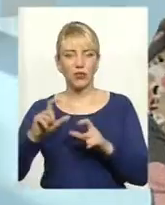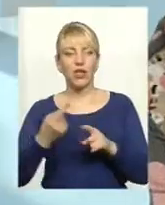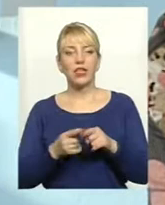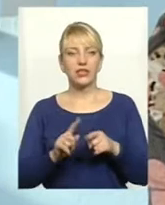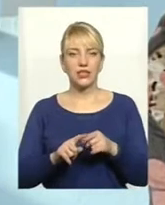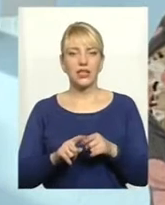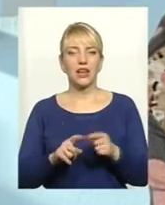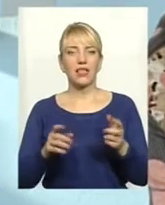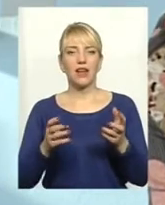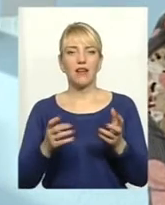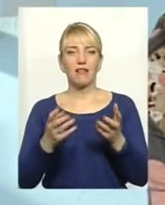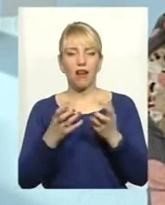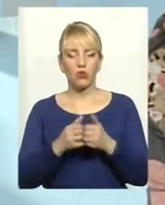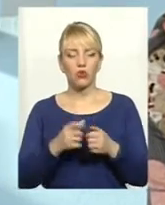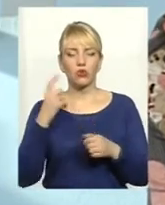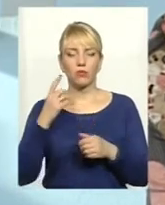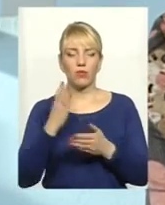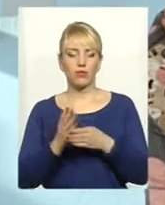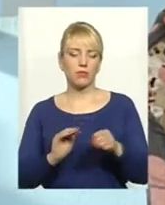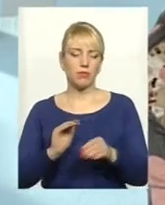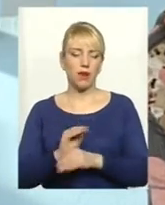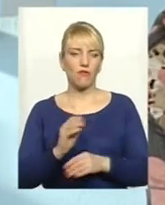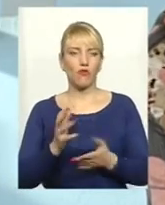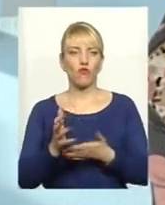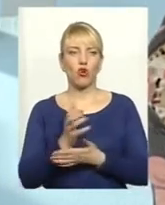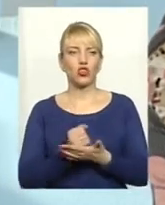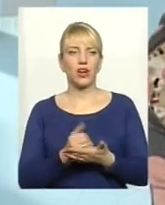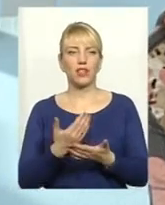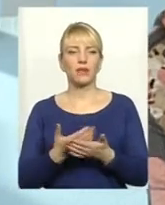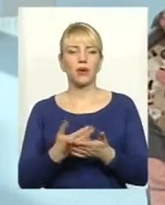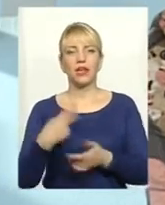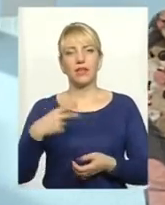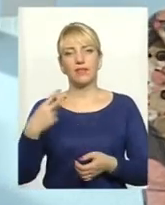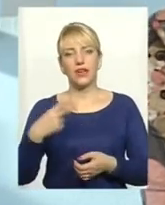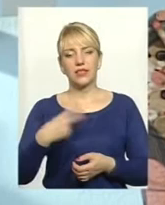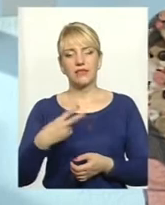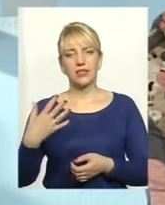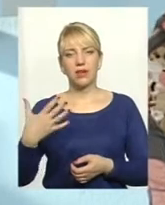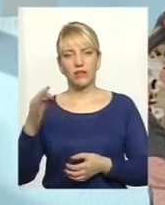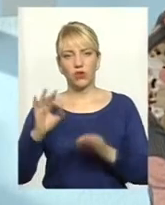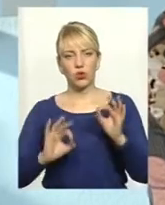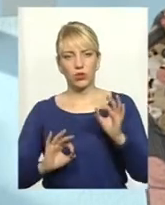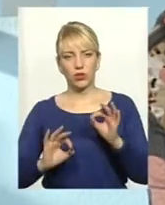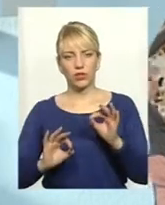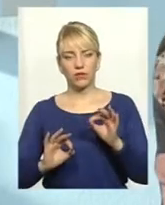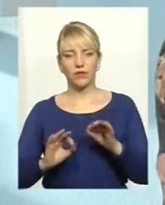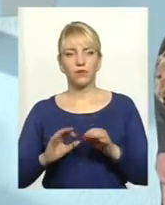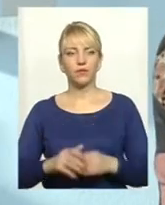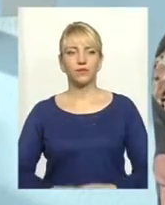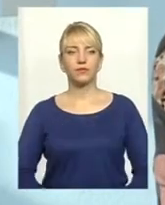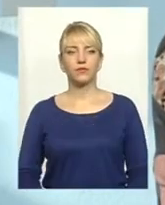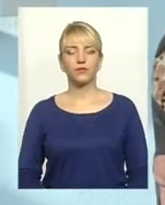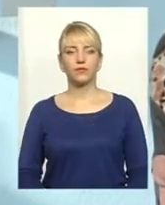рахунок господарства мають прибавку ворожа десь не менше 20-25% до загального.